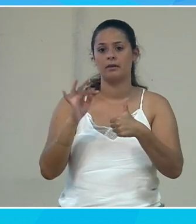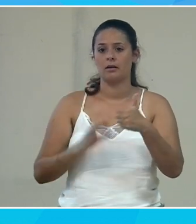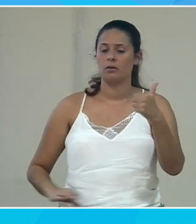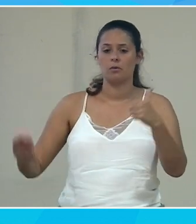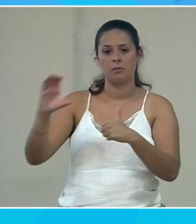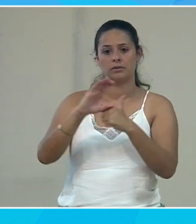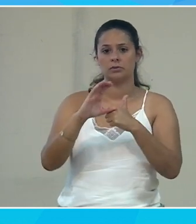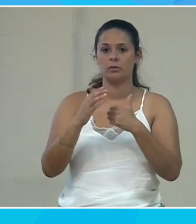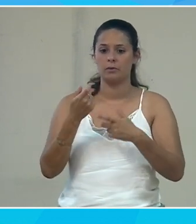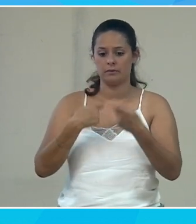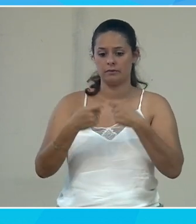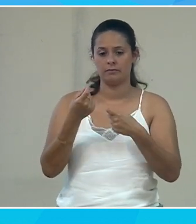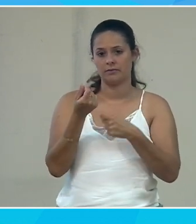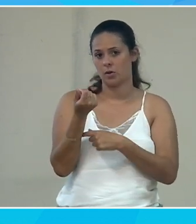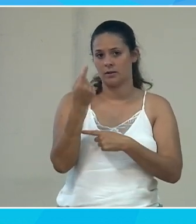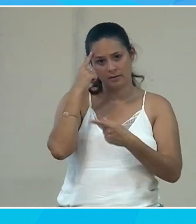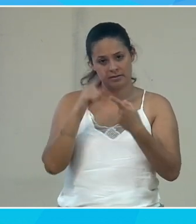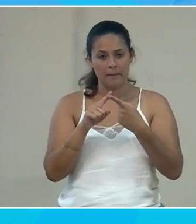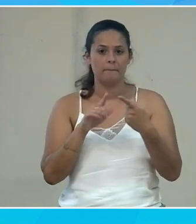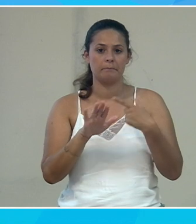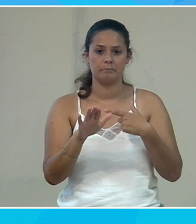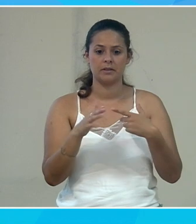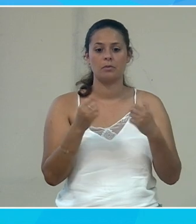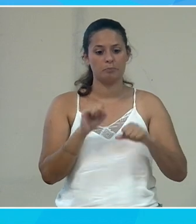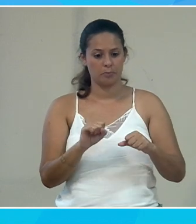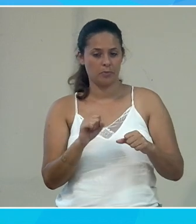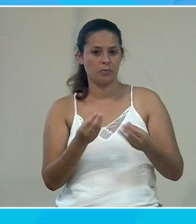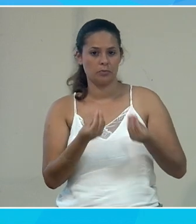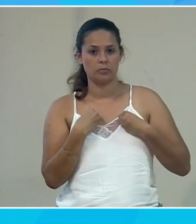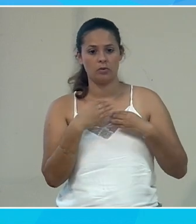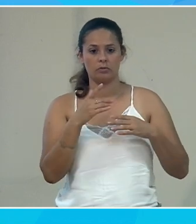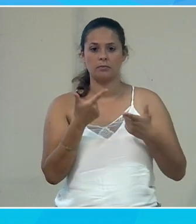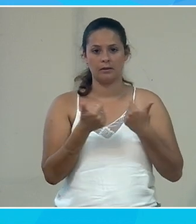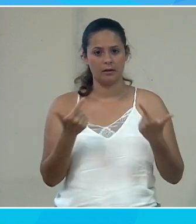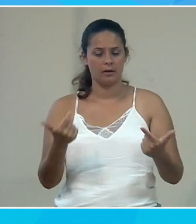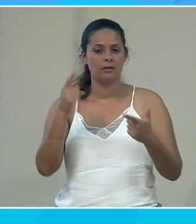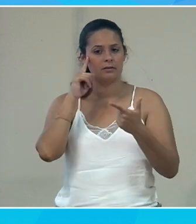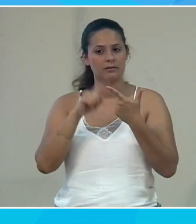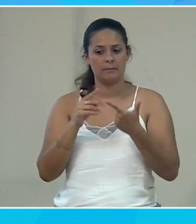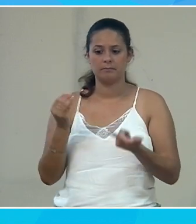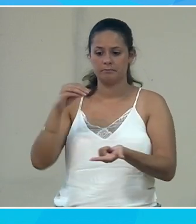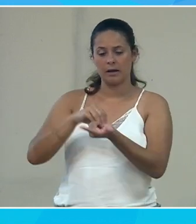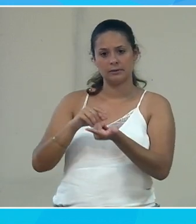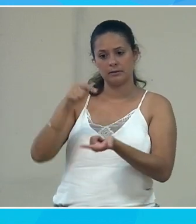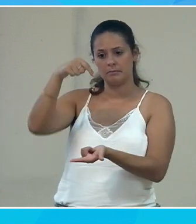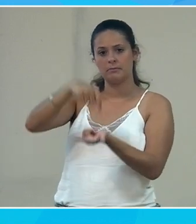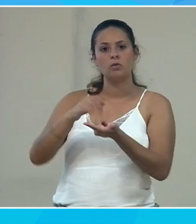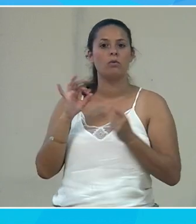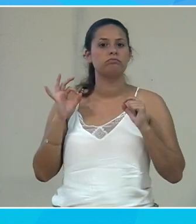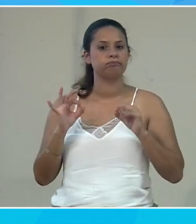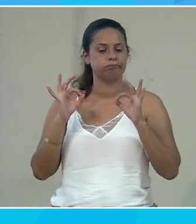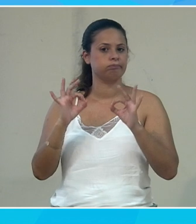financière pour aider les personnes à s'équiper. Le droit à la scolarité en milieu ordinaire, donc là, ça touche vraiment